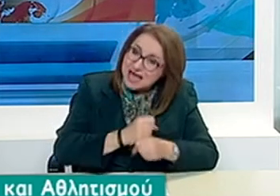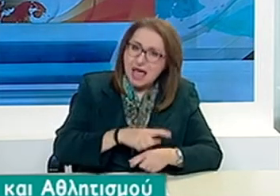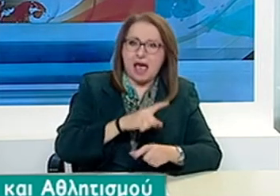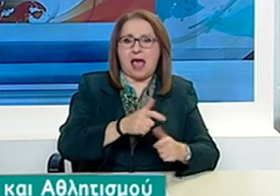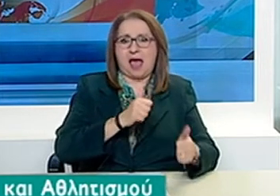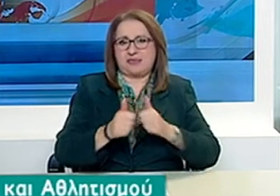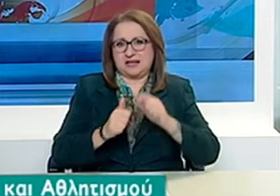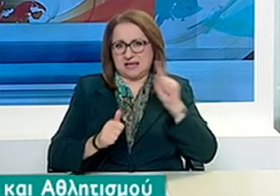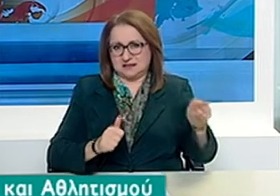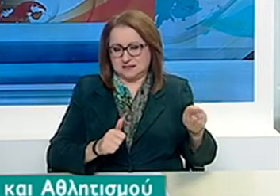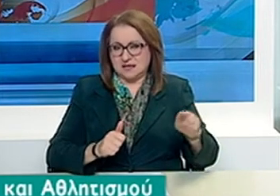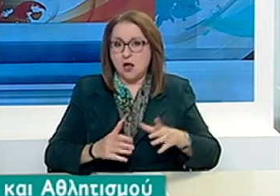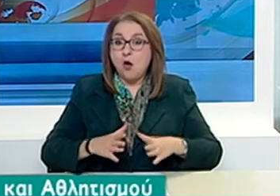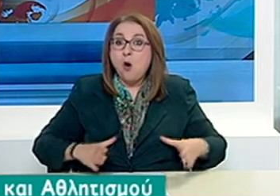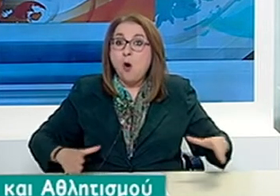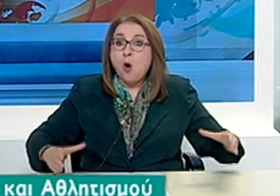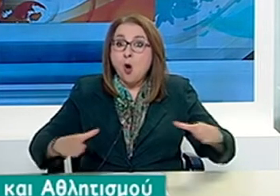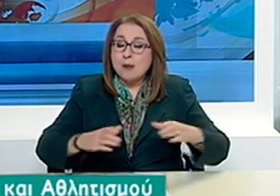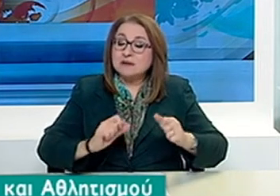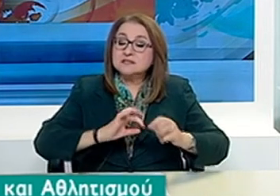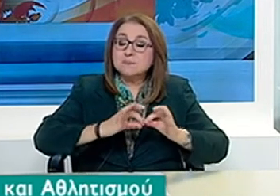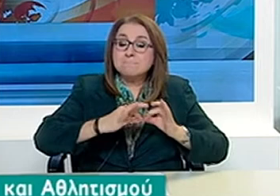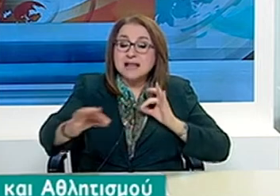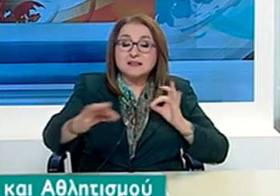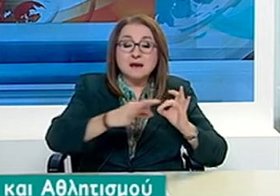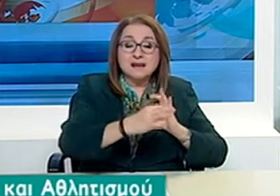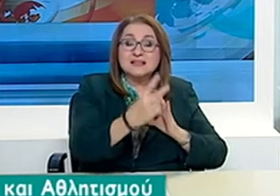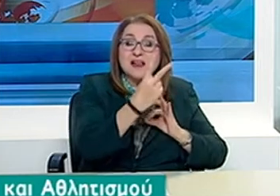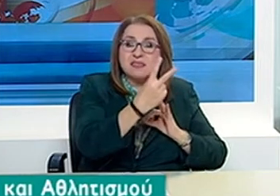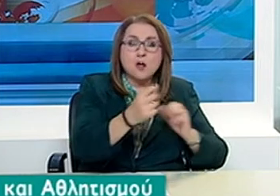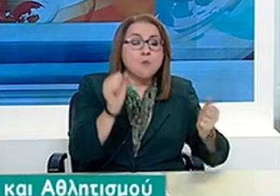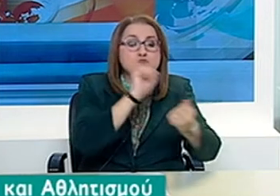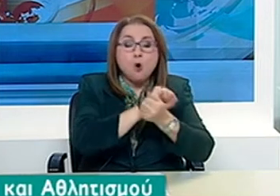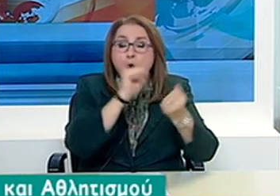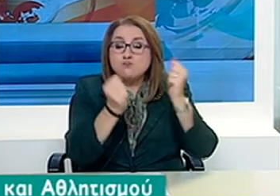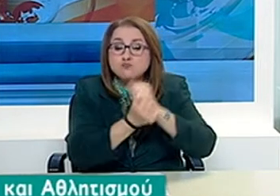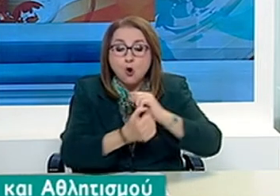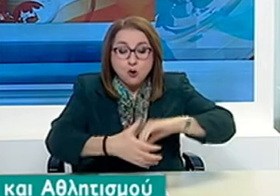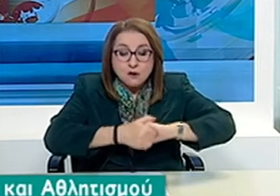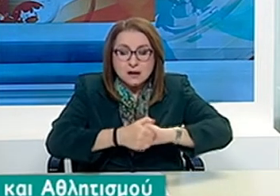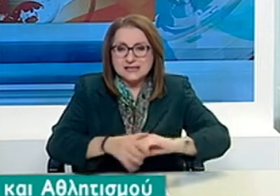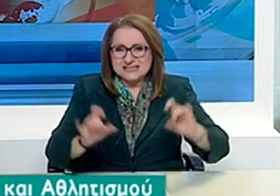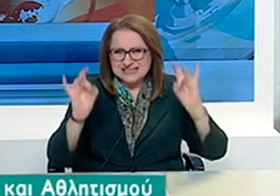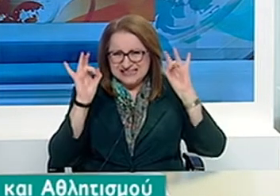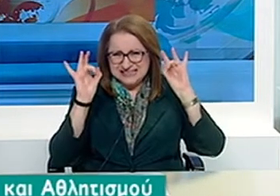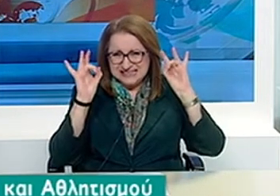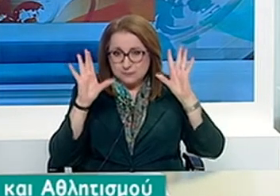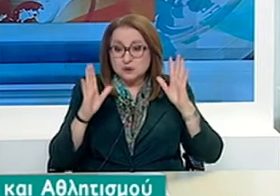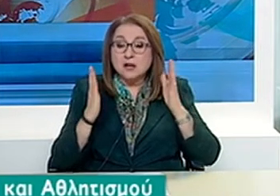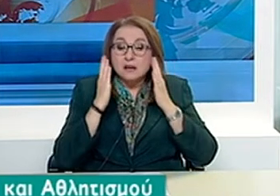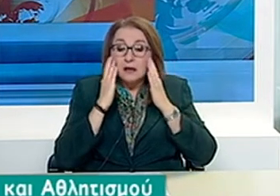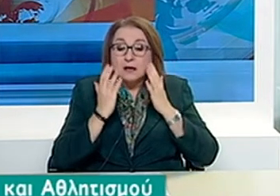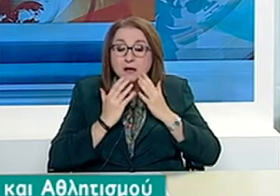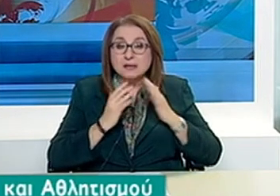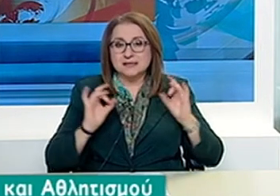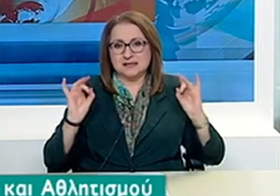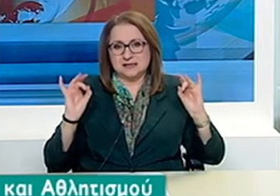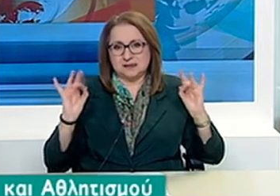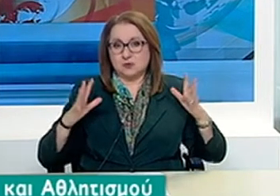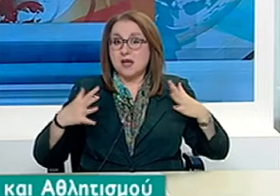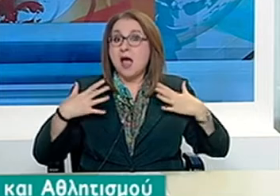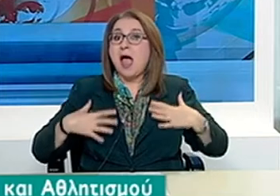Αποφεύγουμε να αγγίζουμε το πρόσωπό μας. Χρησιμοποιούμε αποκλειστικά τα δικά μας αθλητικά είδη τα οποία πλένουμε στο σπίτι μας.